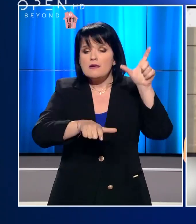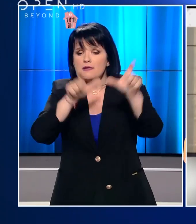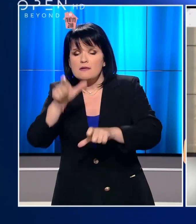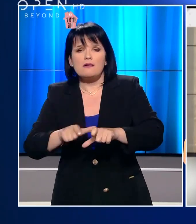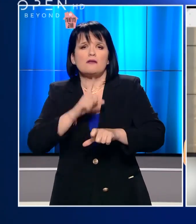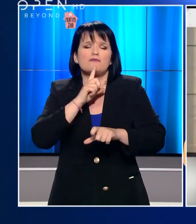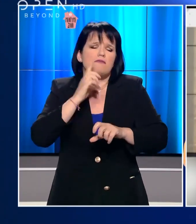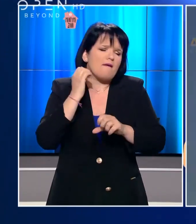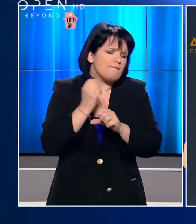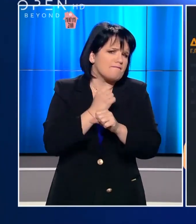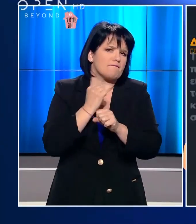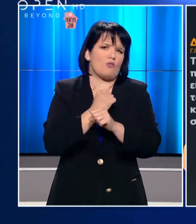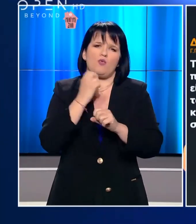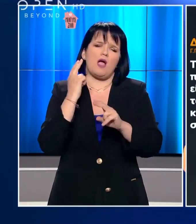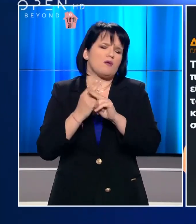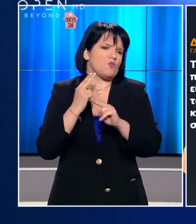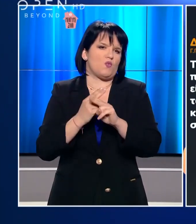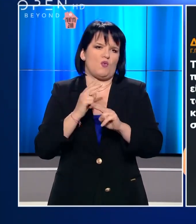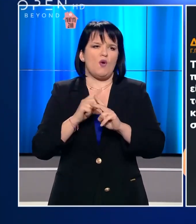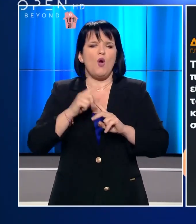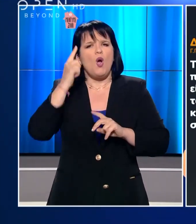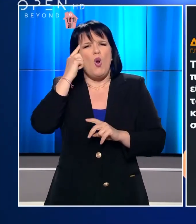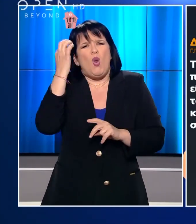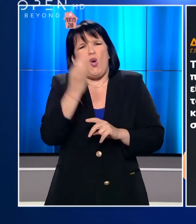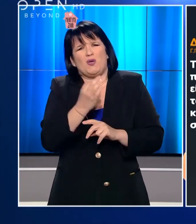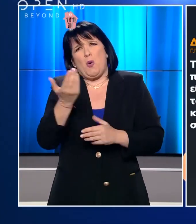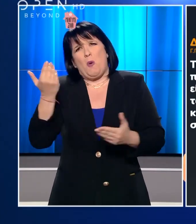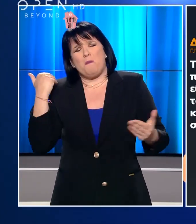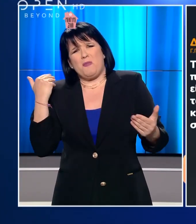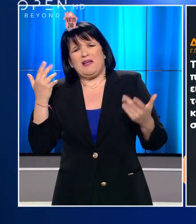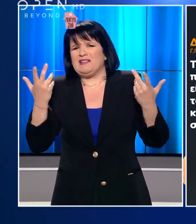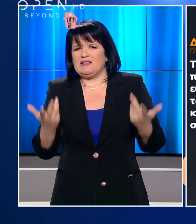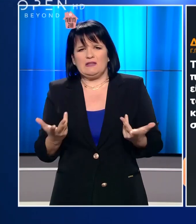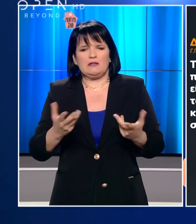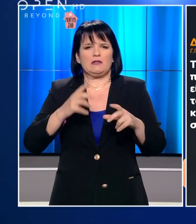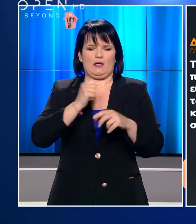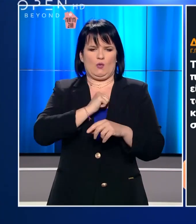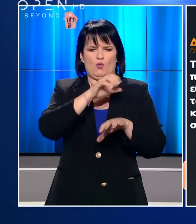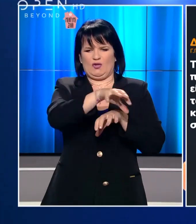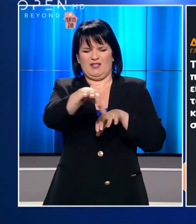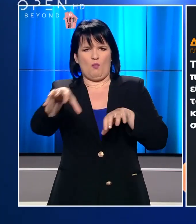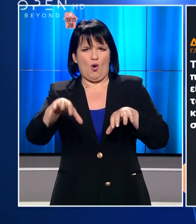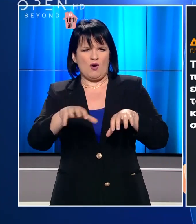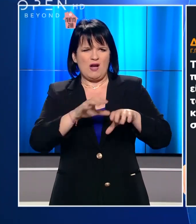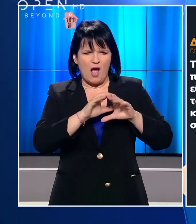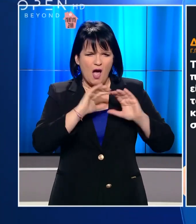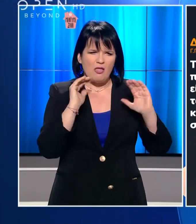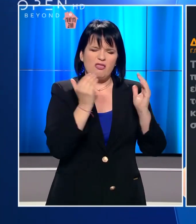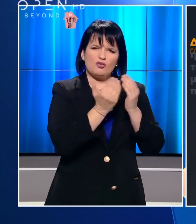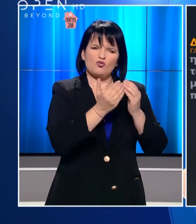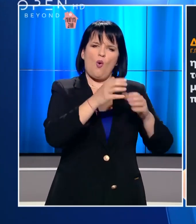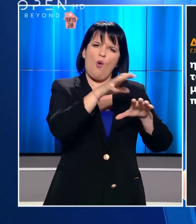όσο γίνεται περισσότερο. Το ελάχιστο και αυτονόητο που έπρεπε ήδη να έχει γίνει είναι η επίταξη των ιδιωτικών μονάδων και η ένταξή τους στον κρατικό